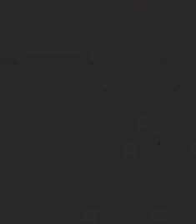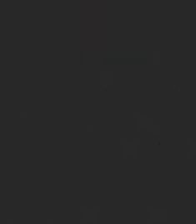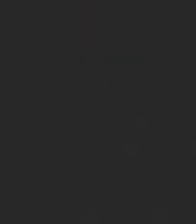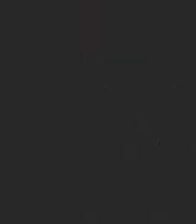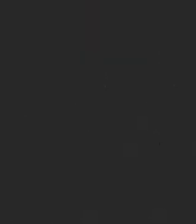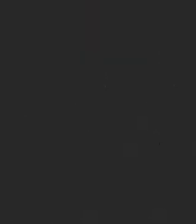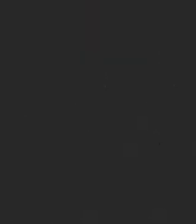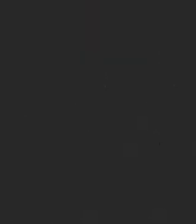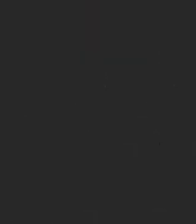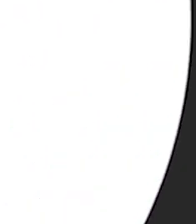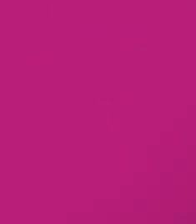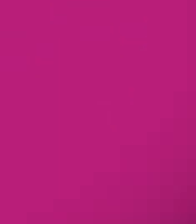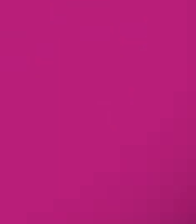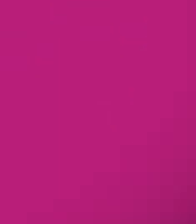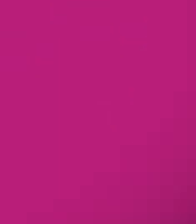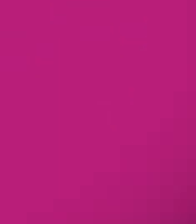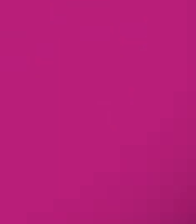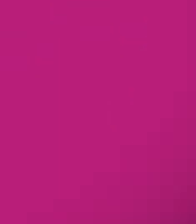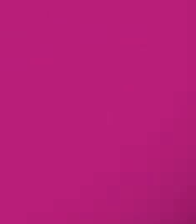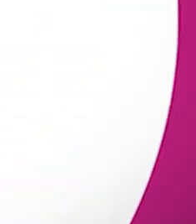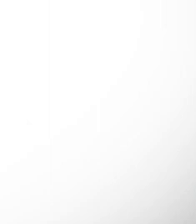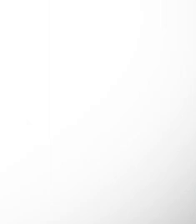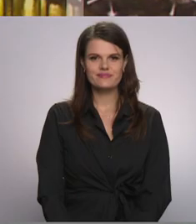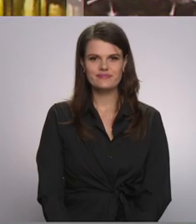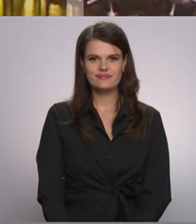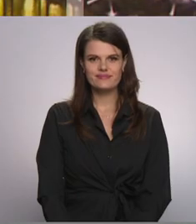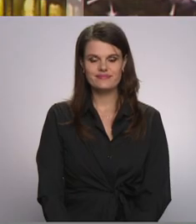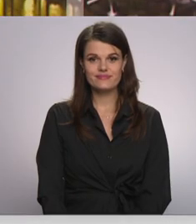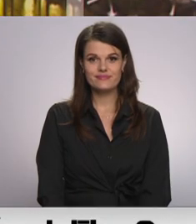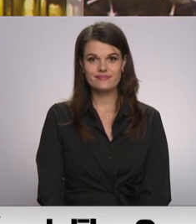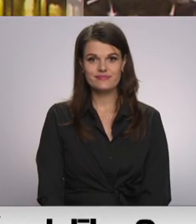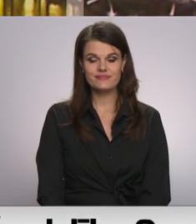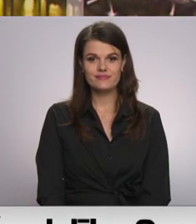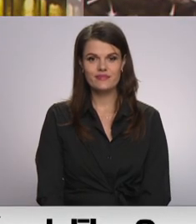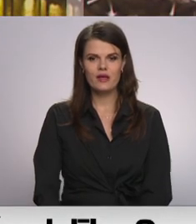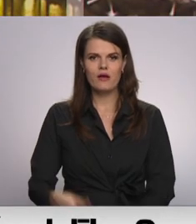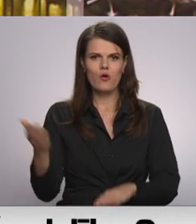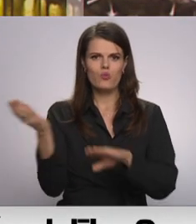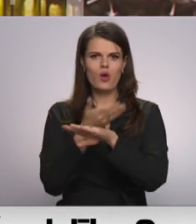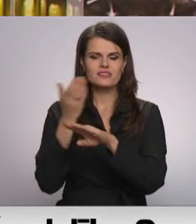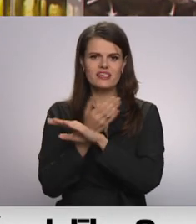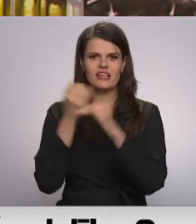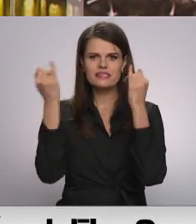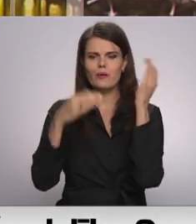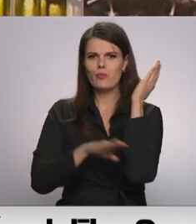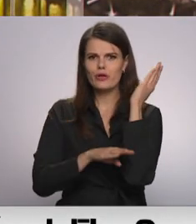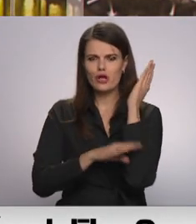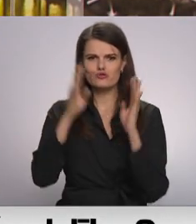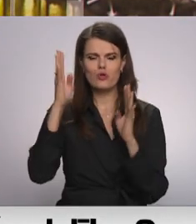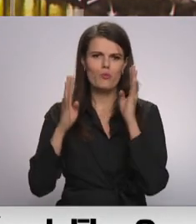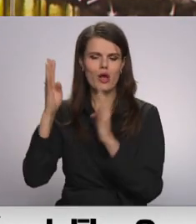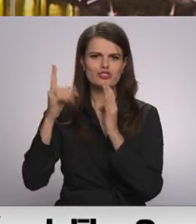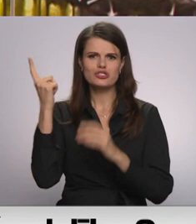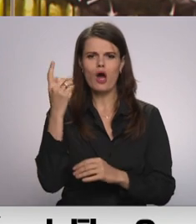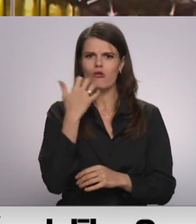Re, visi ēters ir te! Nocirstais priežu mežas salkrastos, kas raisīja tik lielu